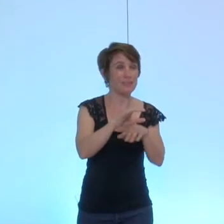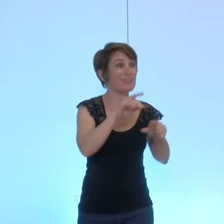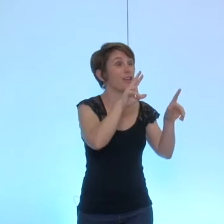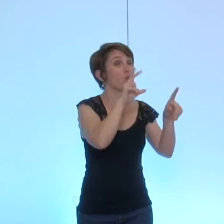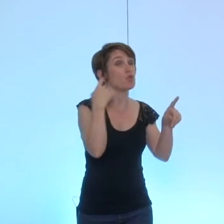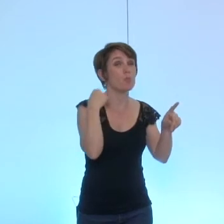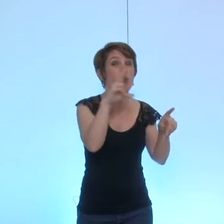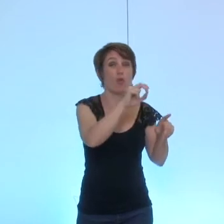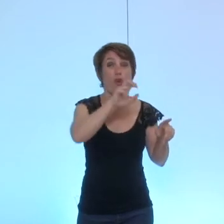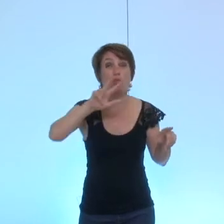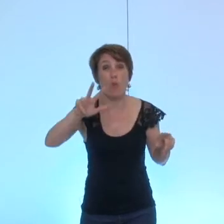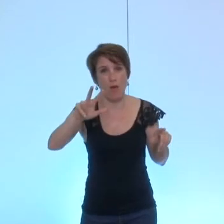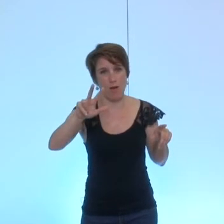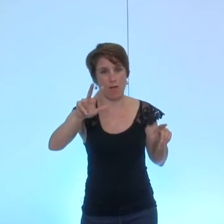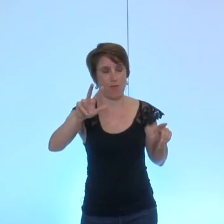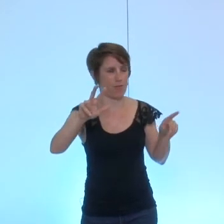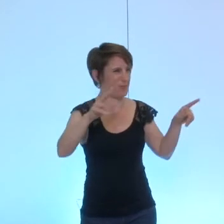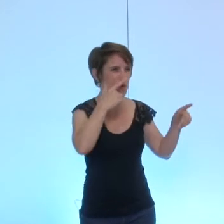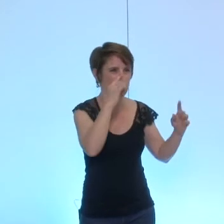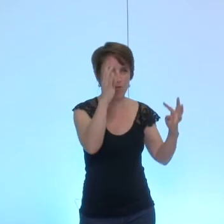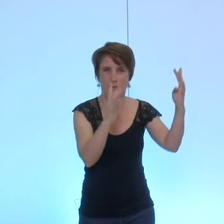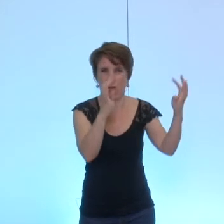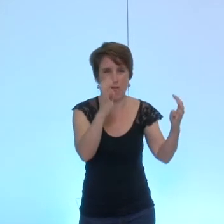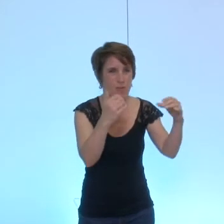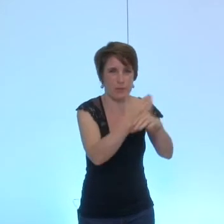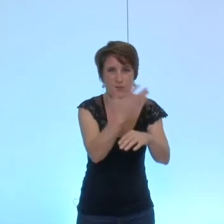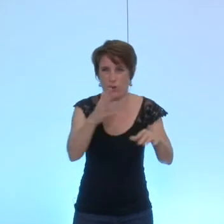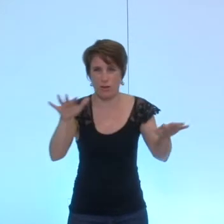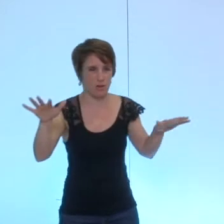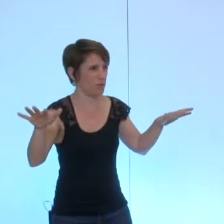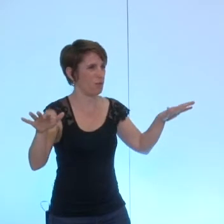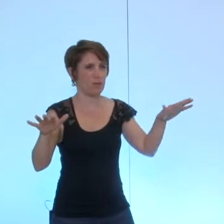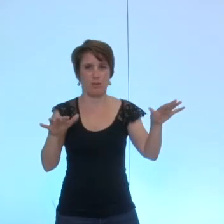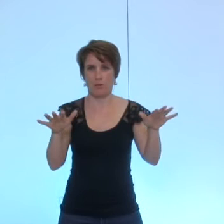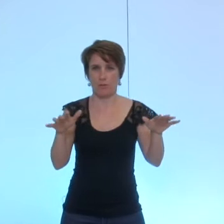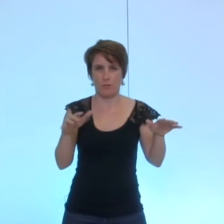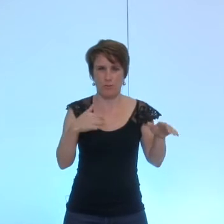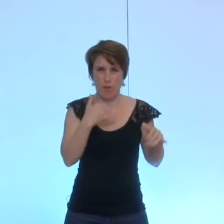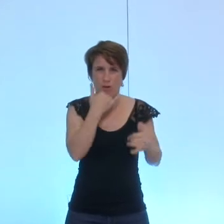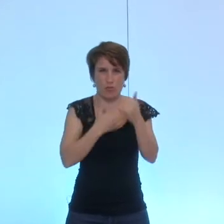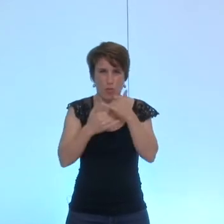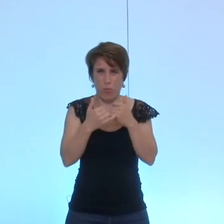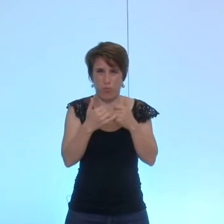j'en ai zappé une je sens un léger frémissement c'est ça j'ai fait deux fois la 32